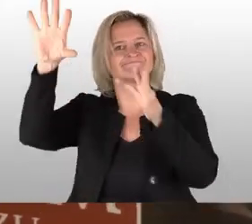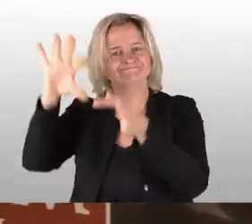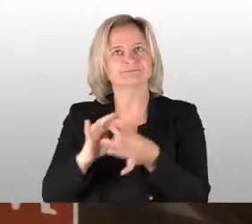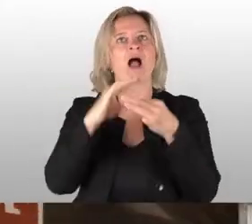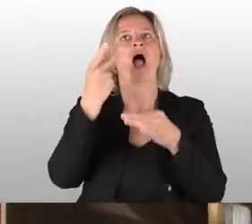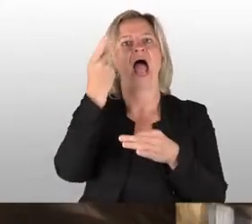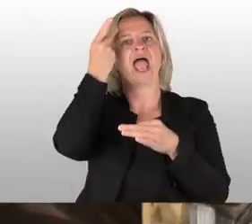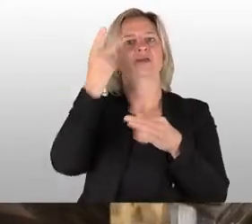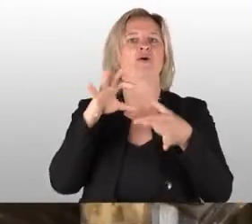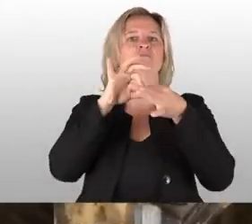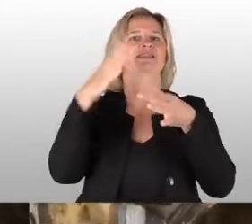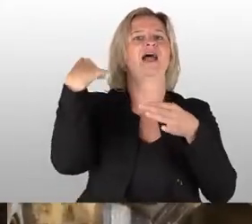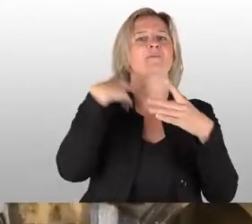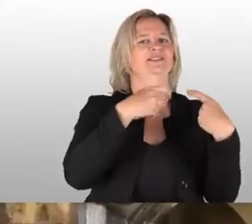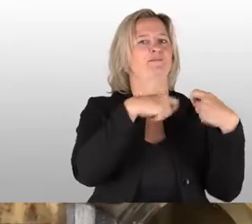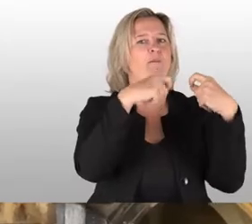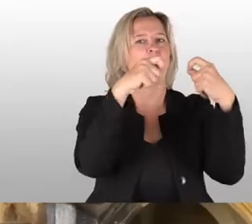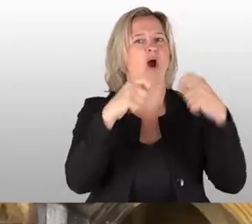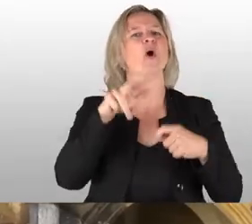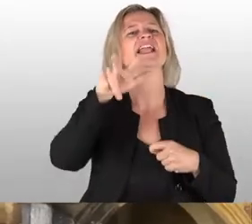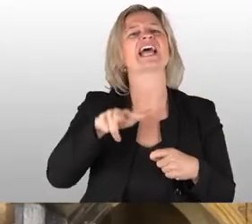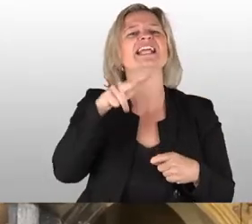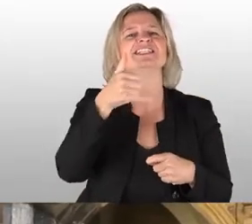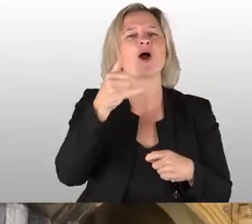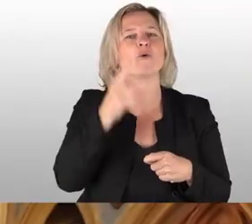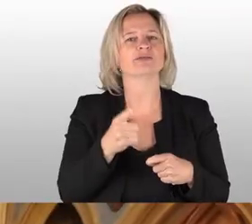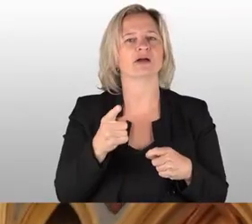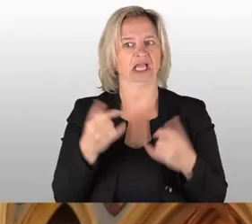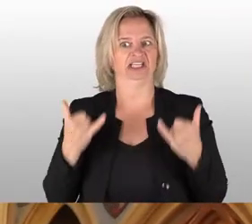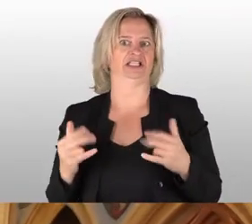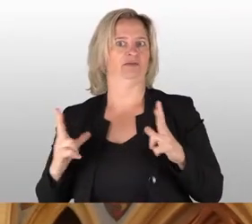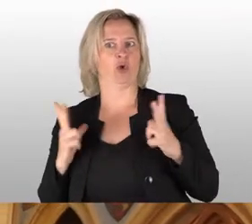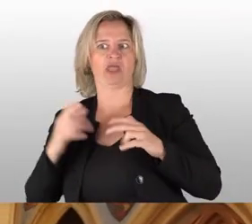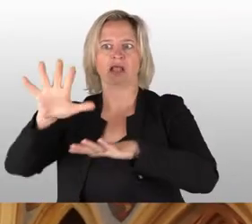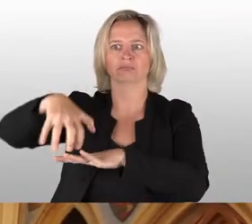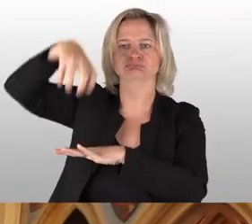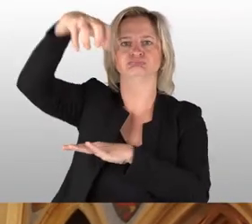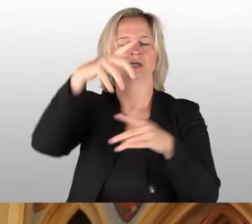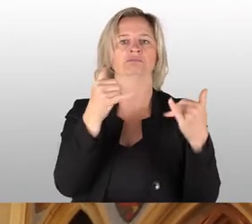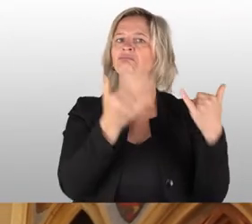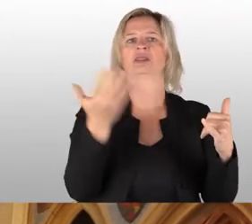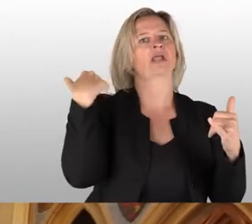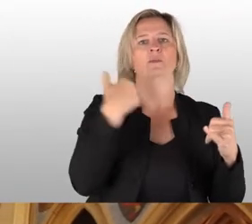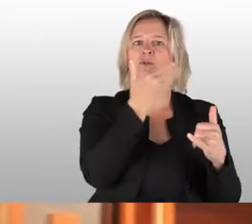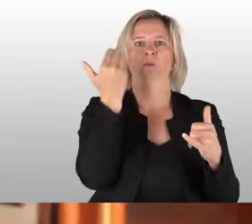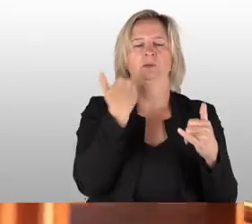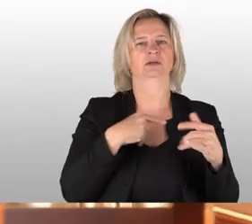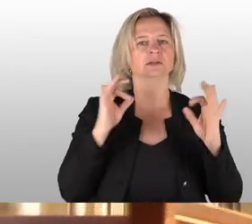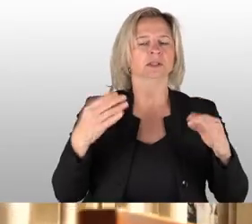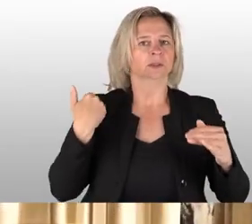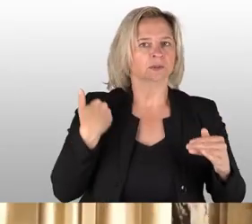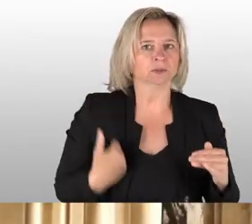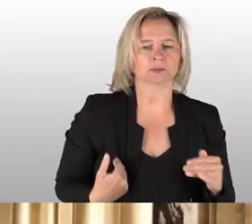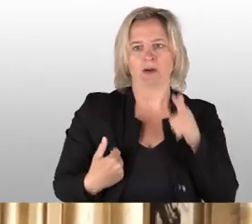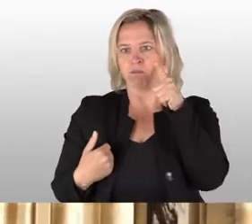des Doms. Im 13. Jahrhundert gab es keine modernen Gerätschaften, wie wir das heute kennen. Die Steine wurden mühsam angebohrt, links und